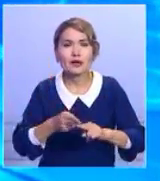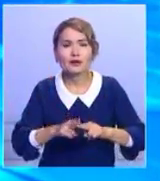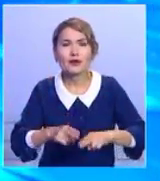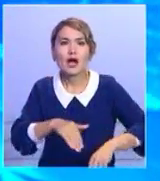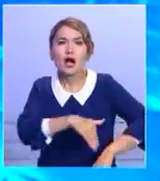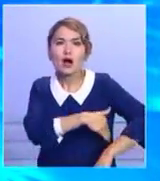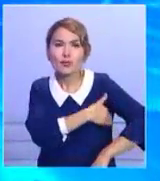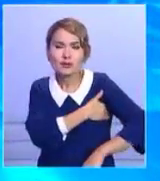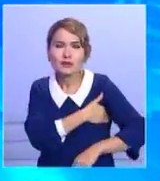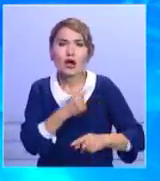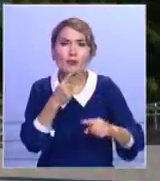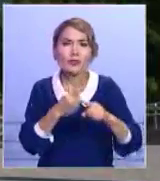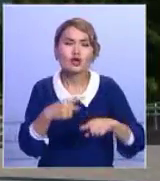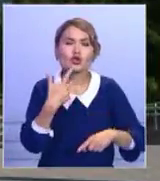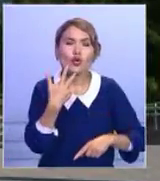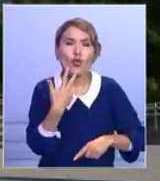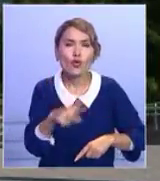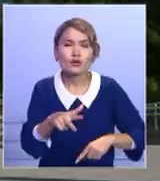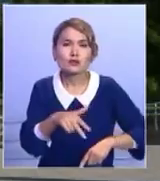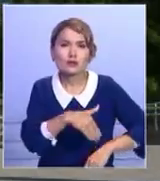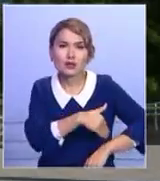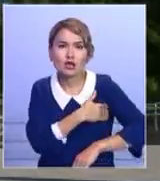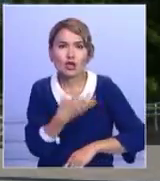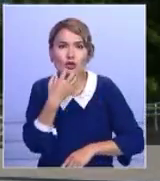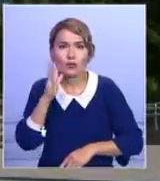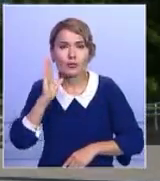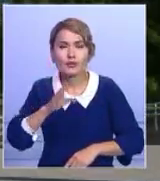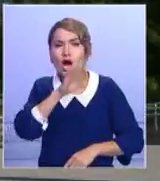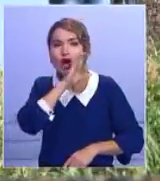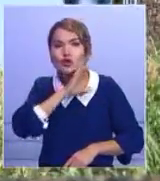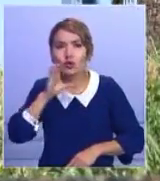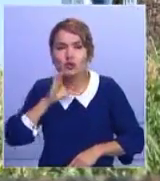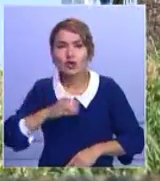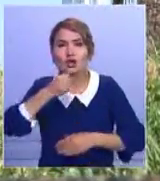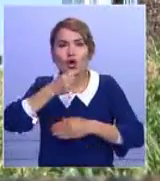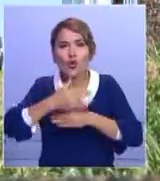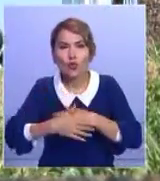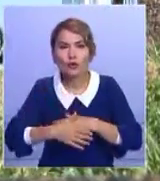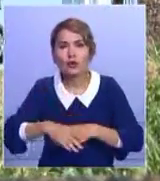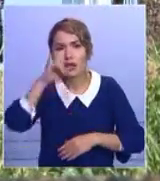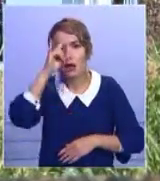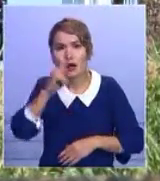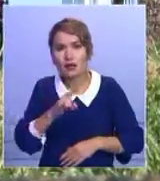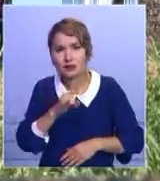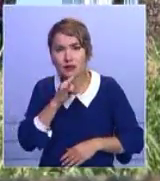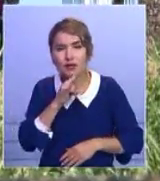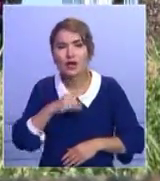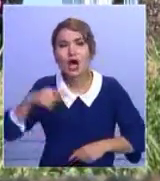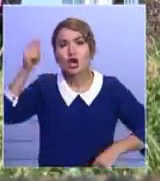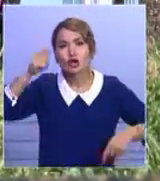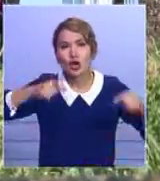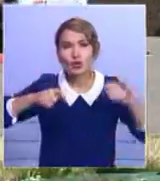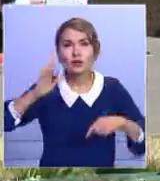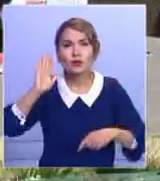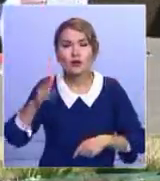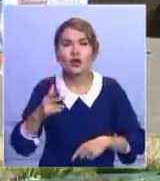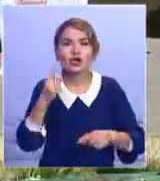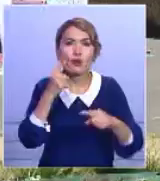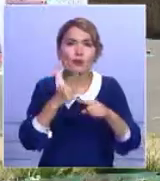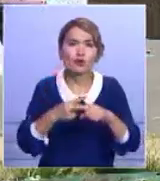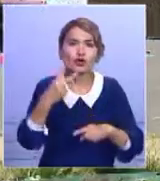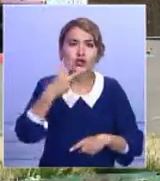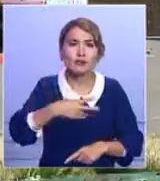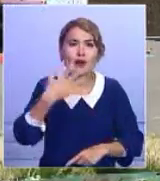сынап бағанасы плюс 30 градусқа дейін көтеріледі. Ал еліміздің сол түстік және орталыға имақтарында кей жерлерде ғана жауын жауып плюс 25